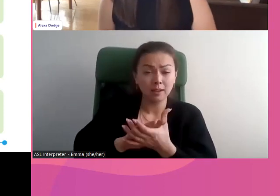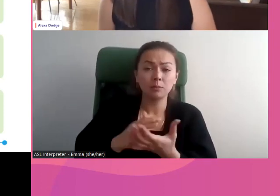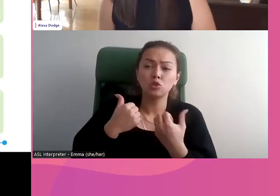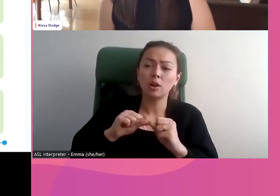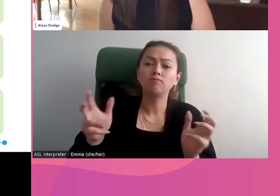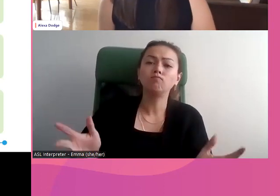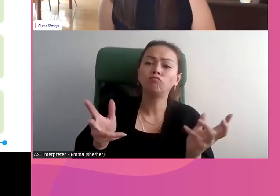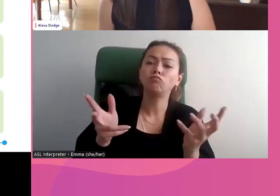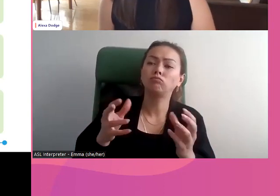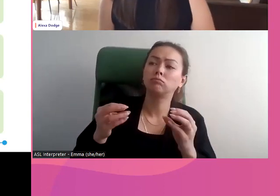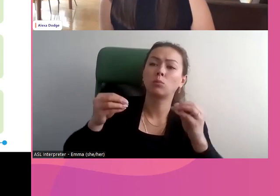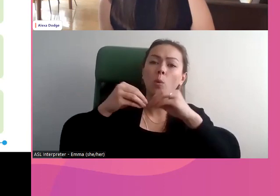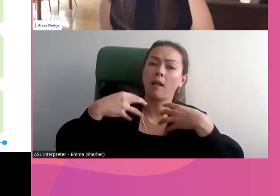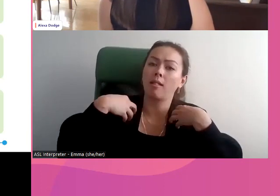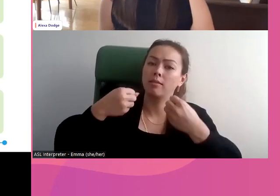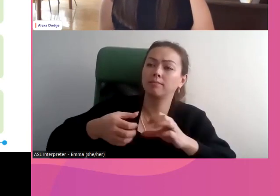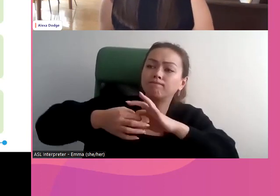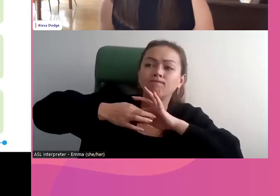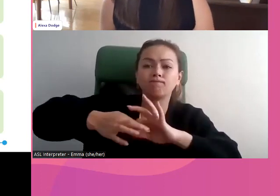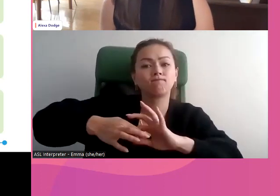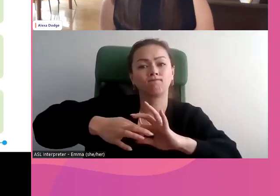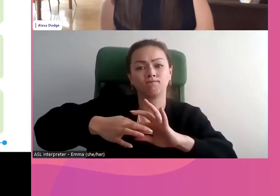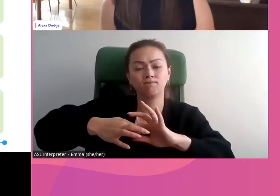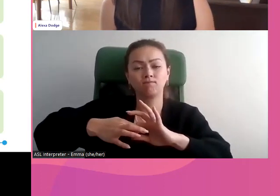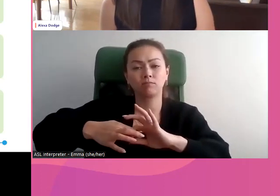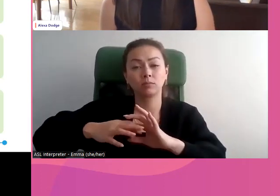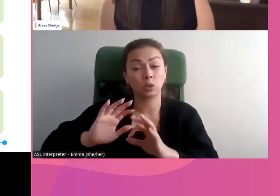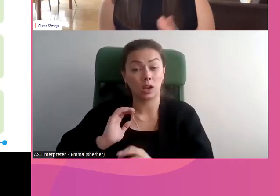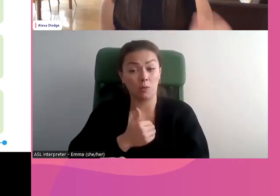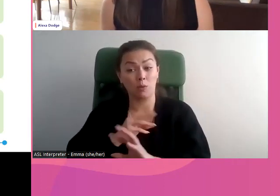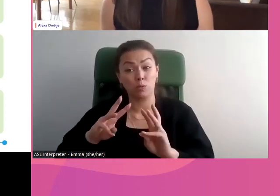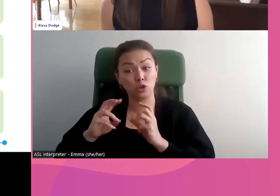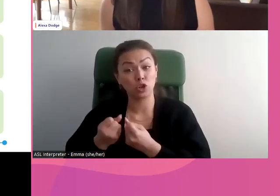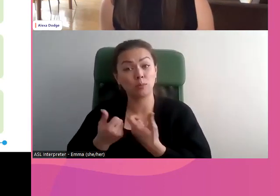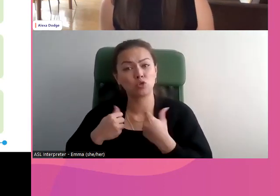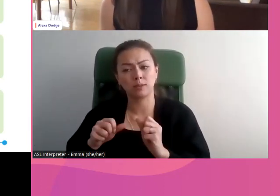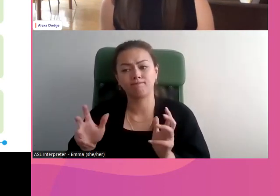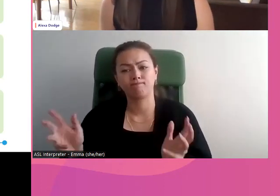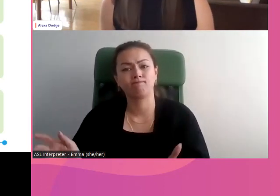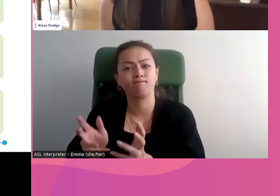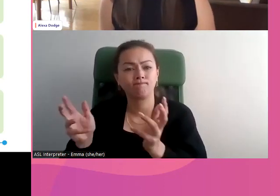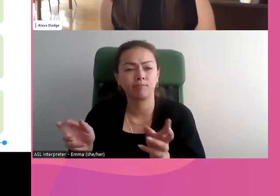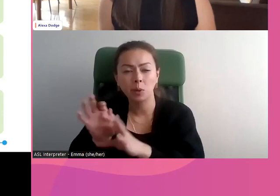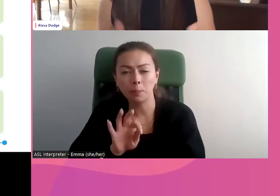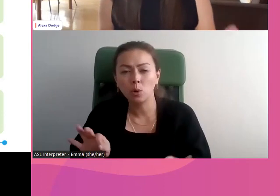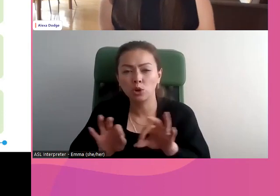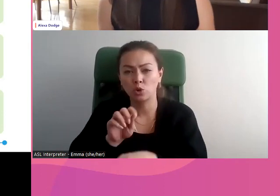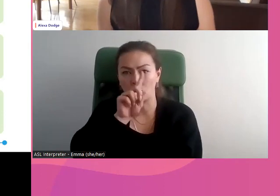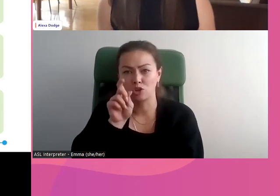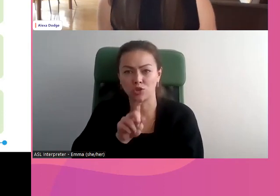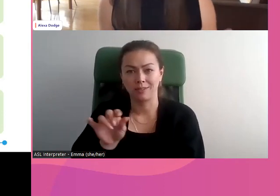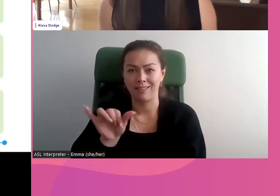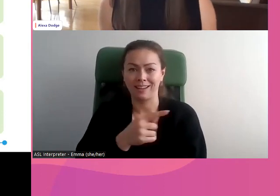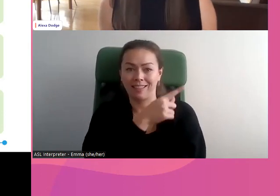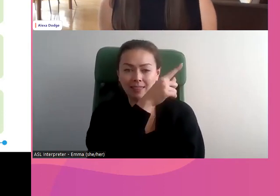les normes sociétales. Alors, nos ateliers et nos ressources visent à faire en sorte que les jeunes pensent aux questions importantes comme celles que nous